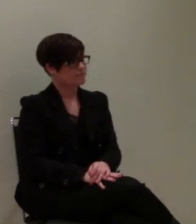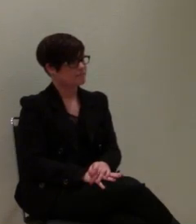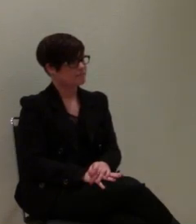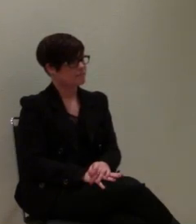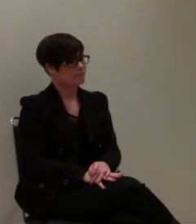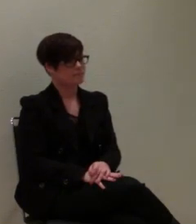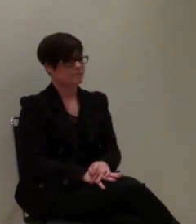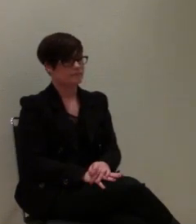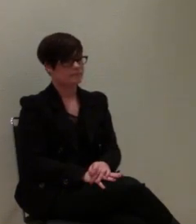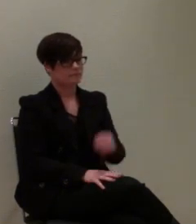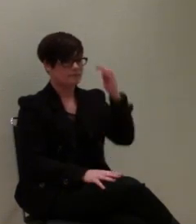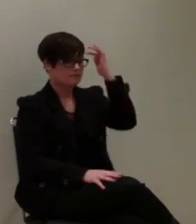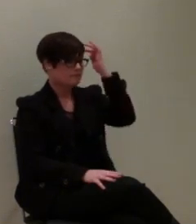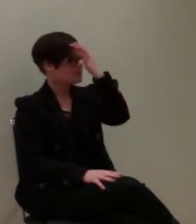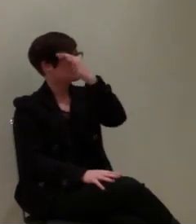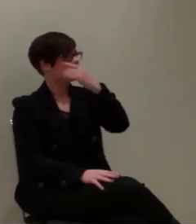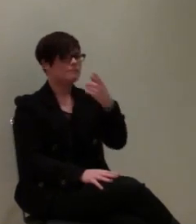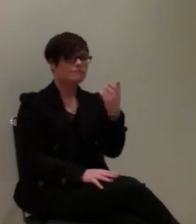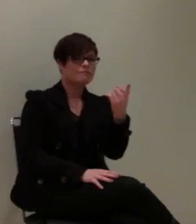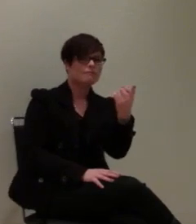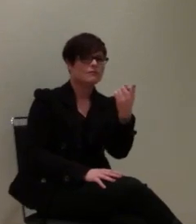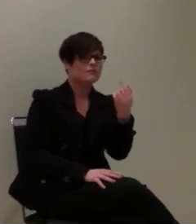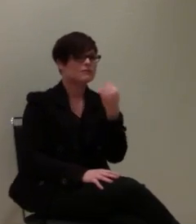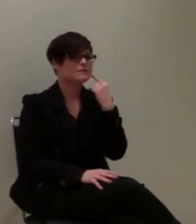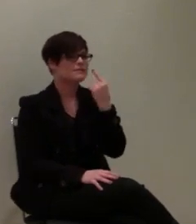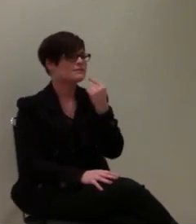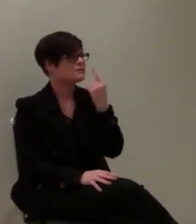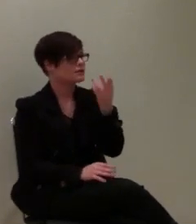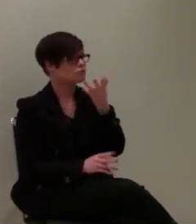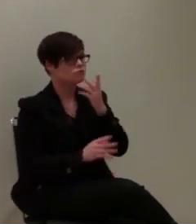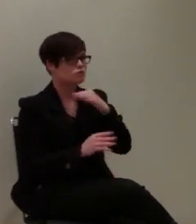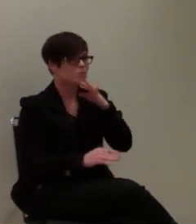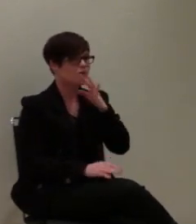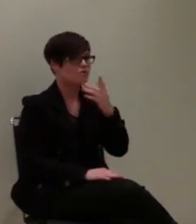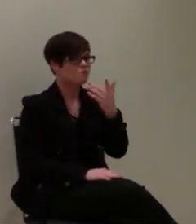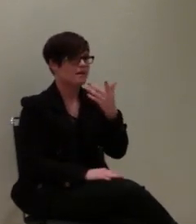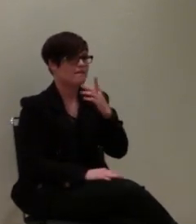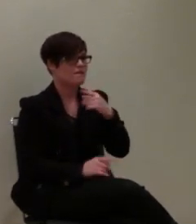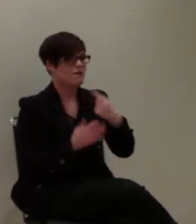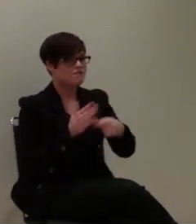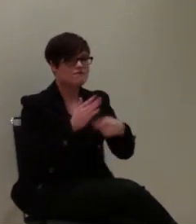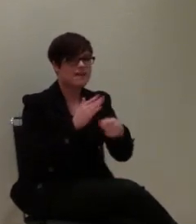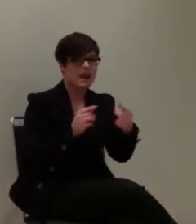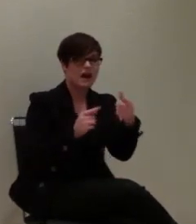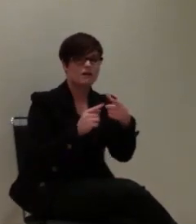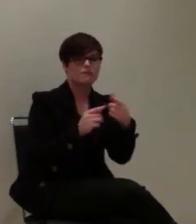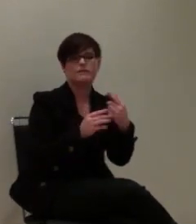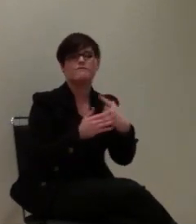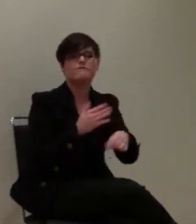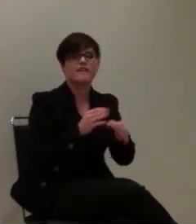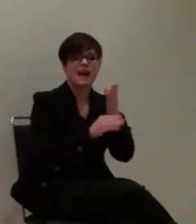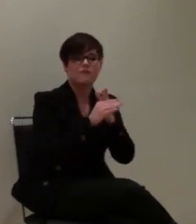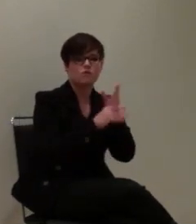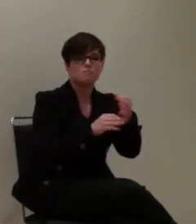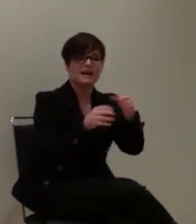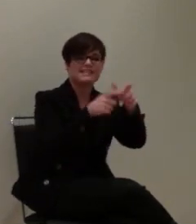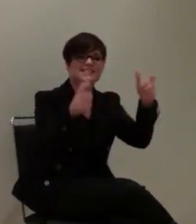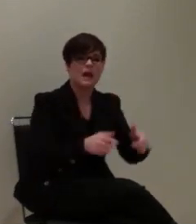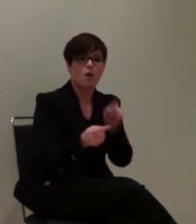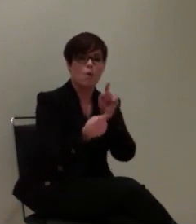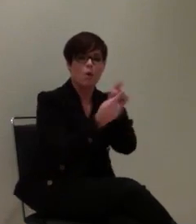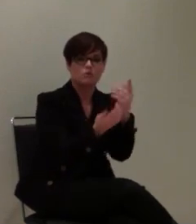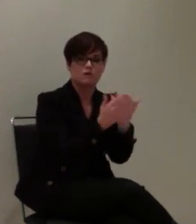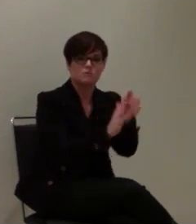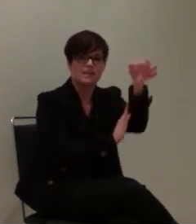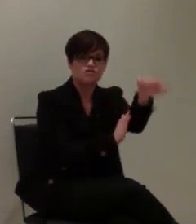Sie haben gerade von der Fehlerquote bei der Zellortung gesprochen. Also in der Stadt sind es rund 200